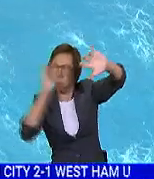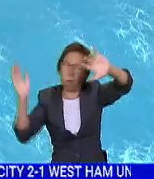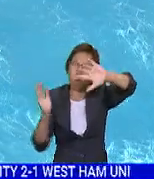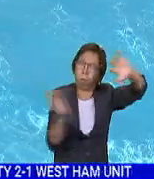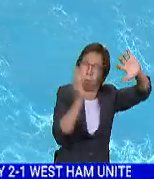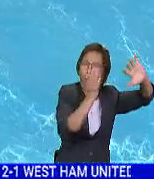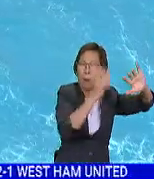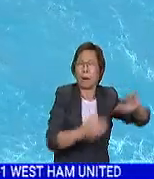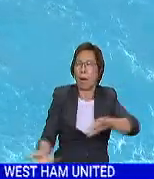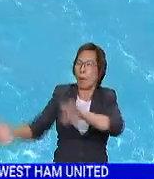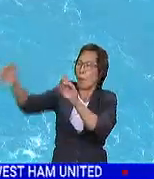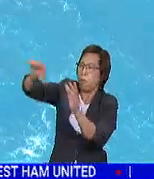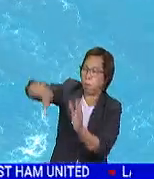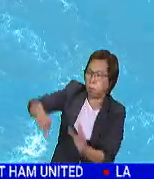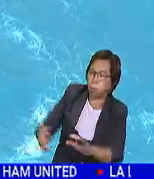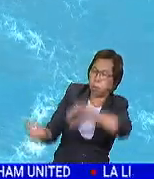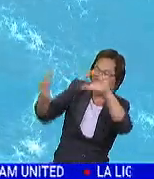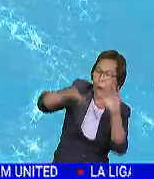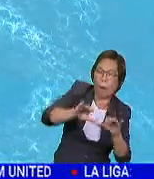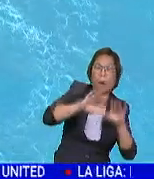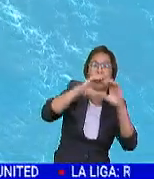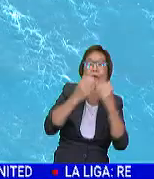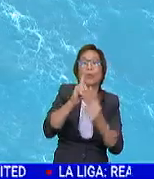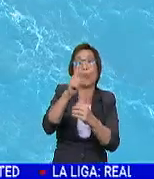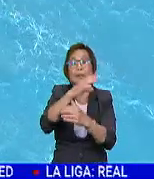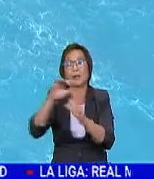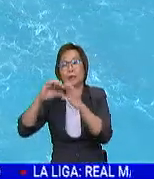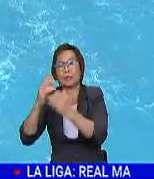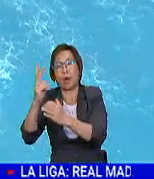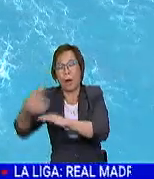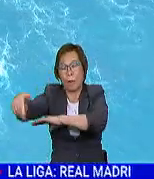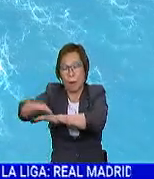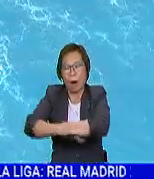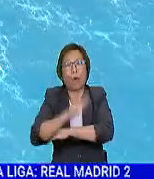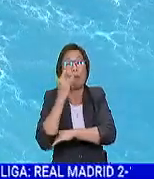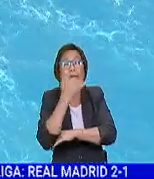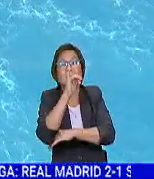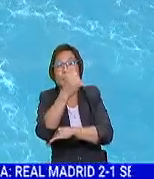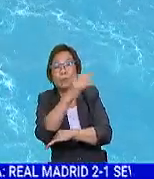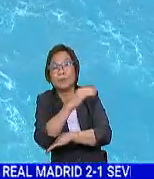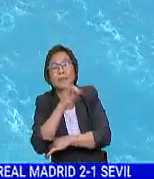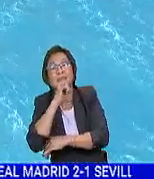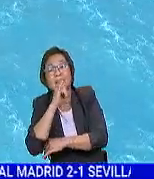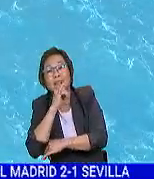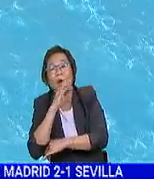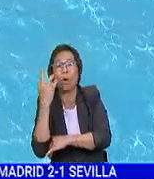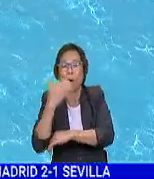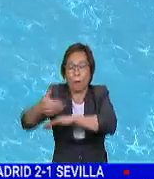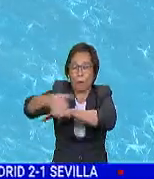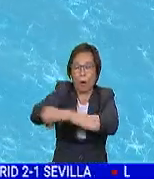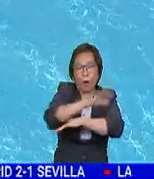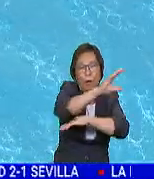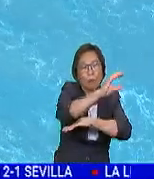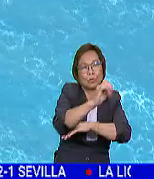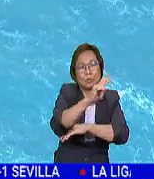bergelora, ketegeri pertama dan kedua di kawasan perairan yang bertanda kuning dan jingga iaitu kawasan perairan kondor,